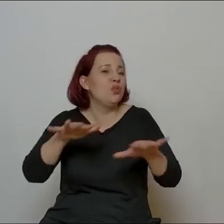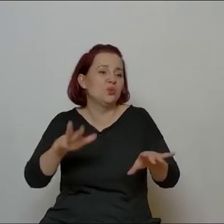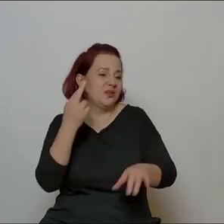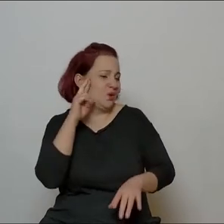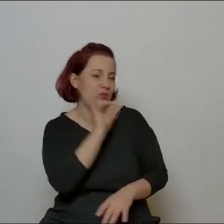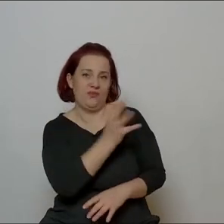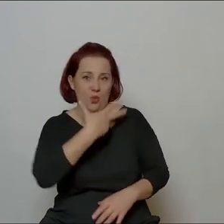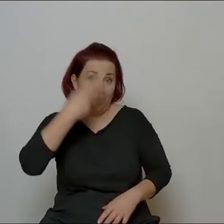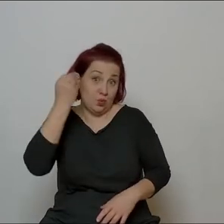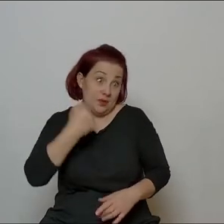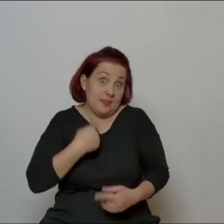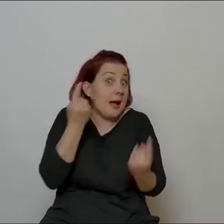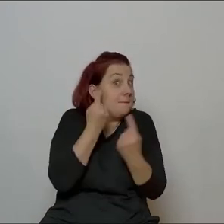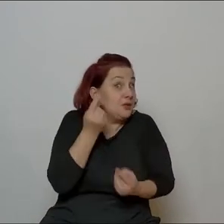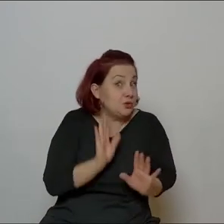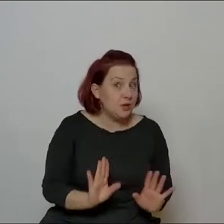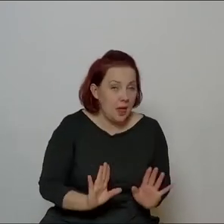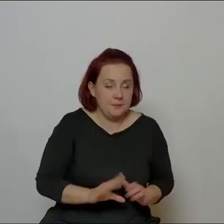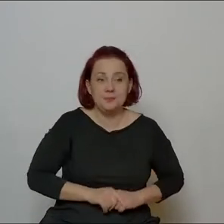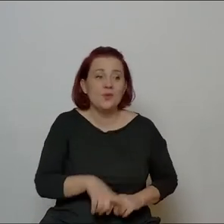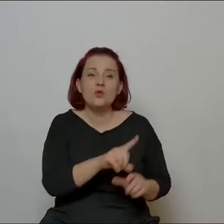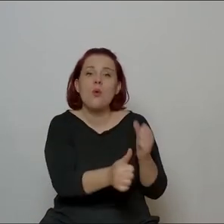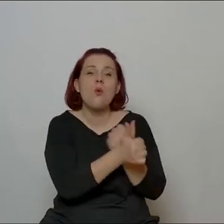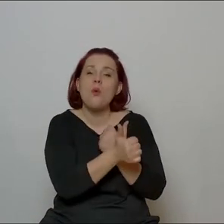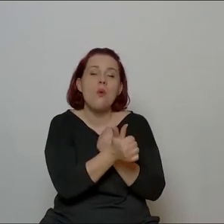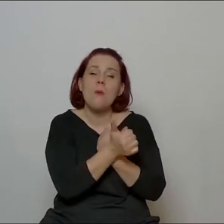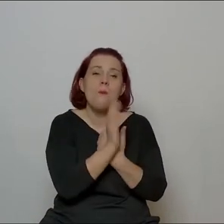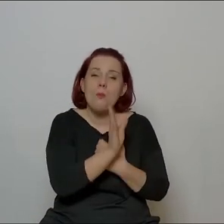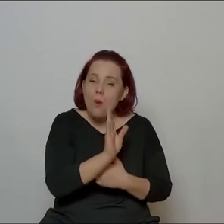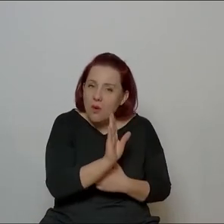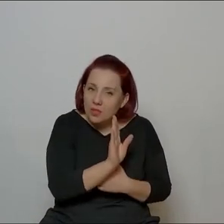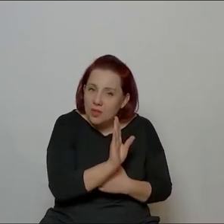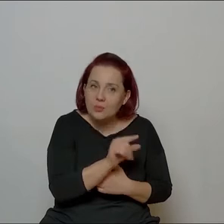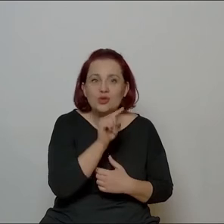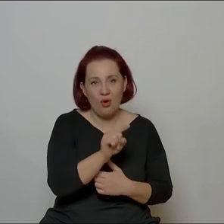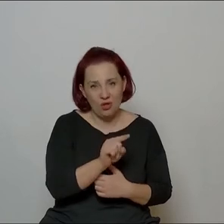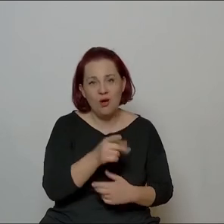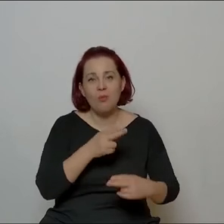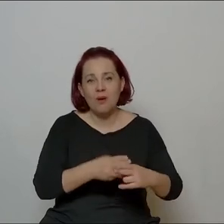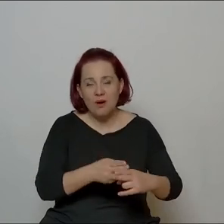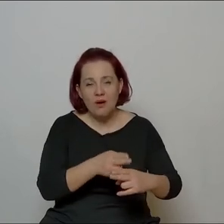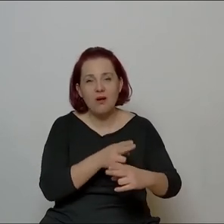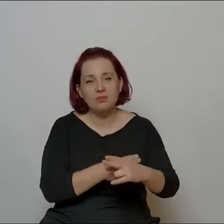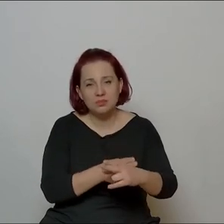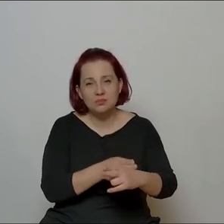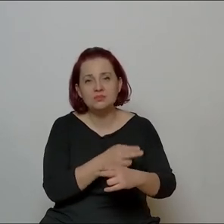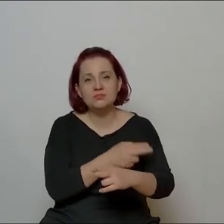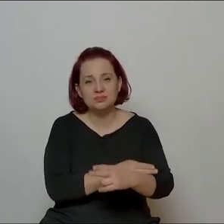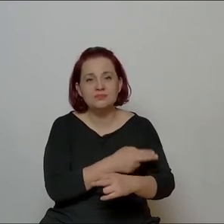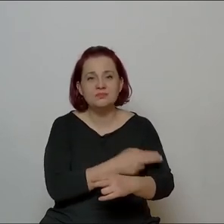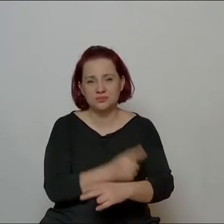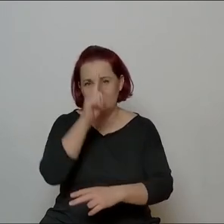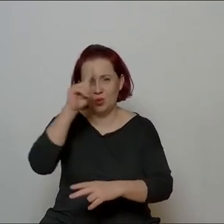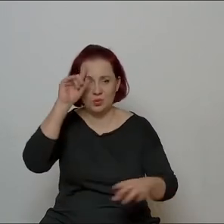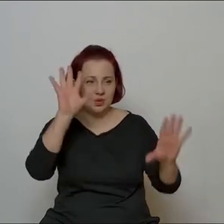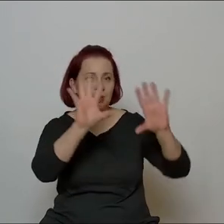tak naprawdę, jak sądzę, owocowało tym, że pomału popadał w niepamięć i w